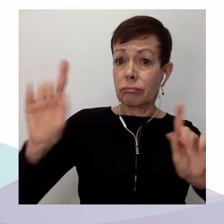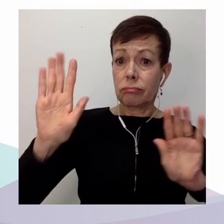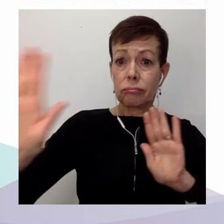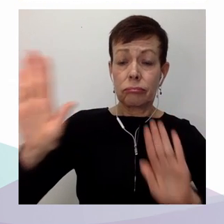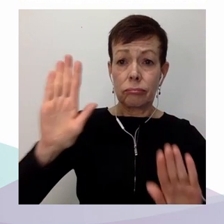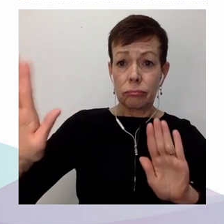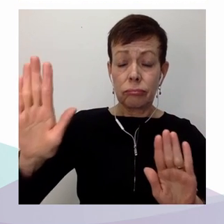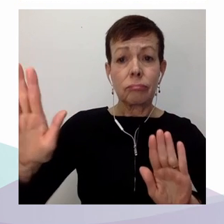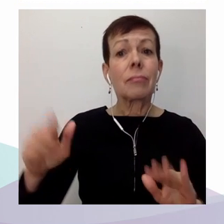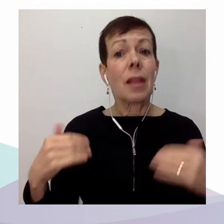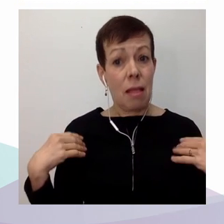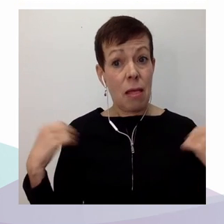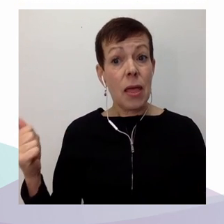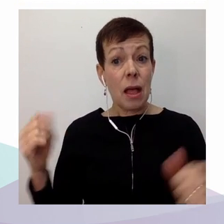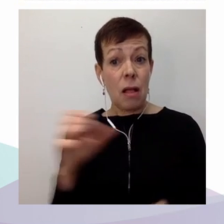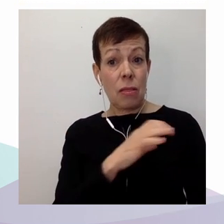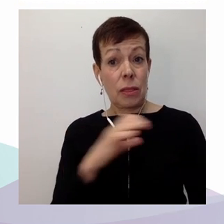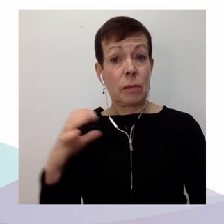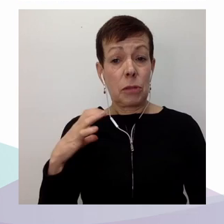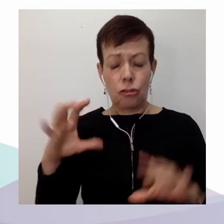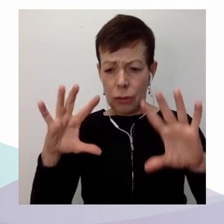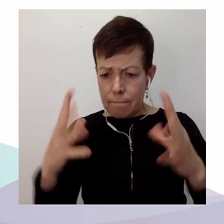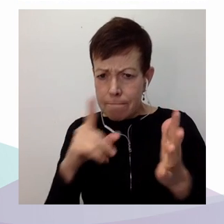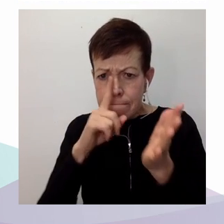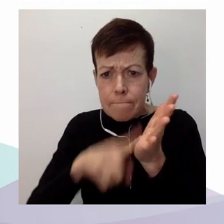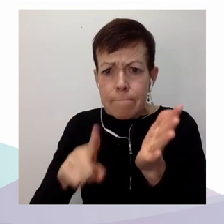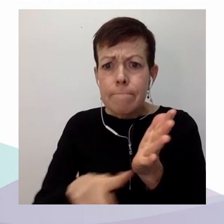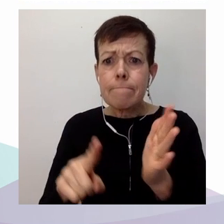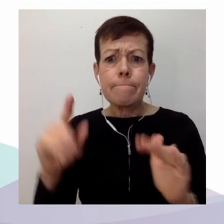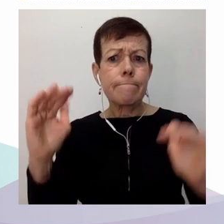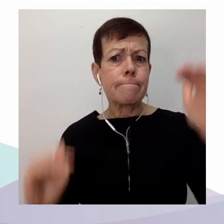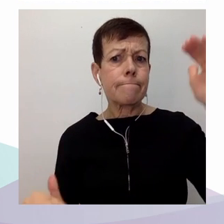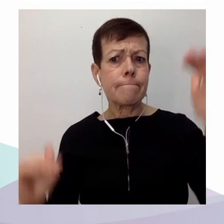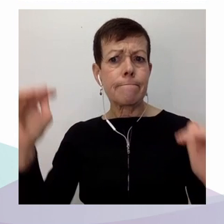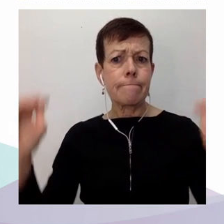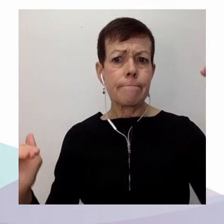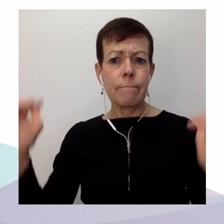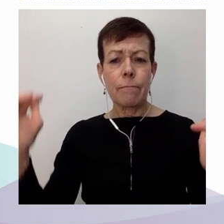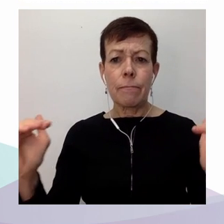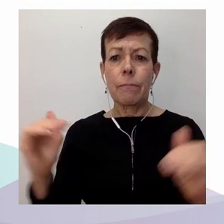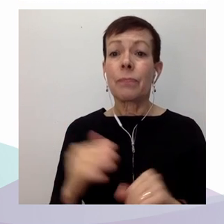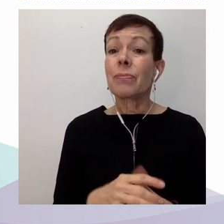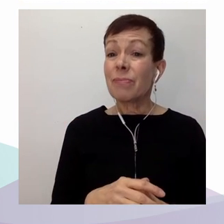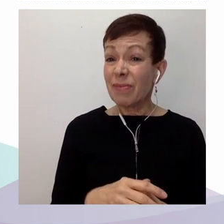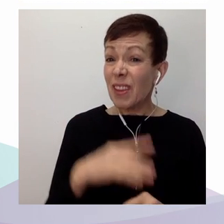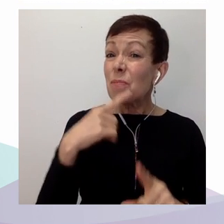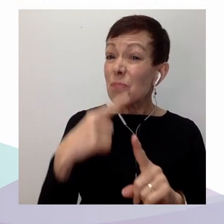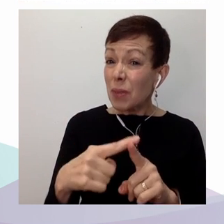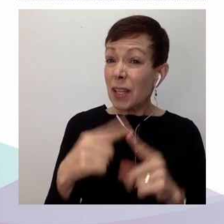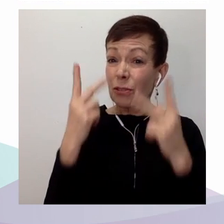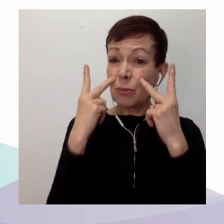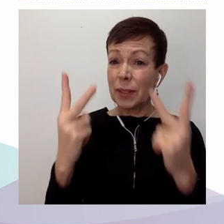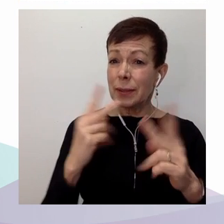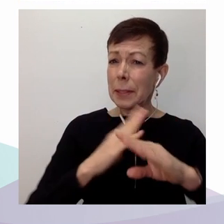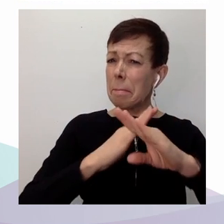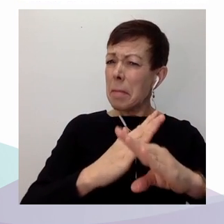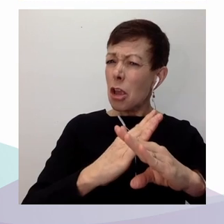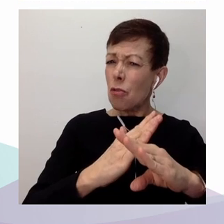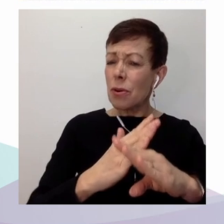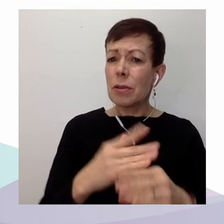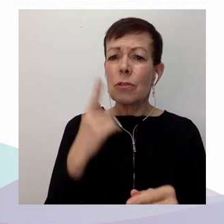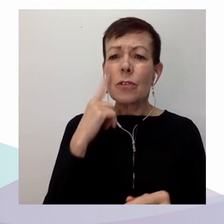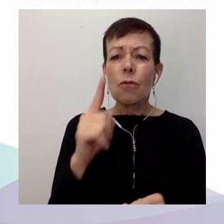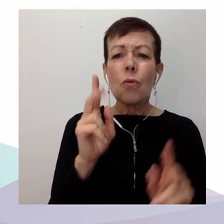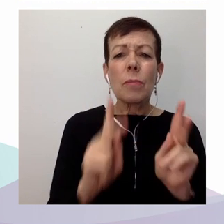Ces réformes ont aussi entraîné des barrières à l'accès pour les personnes en situation de vulnérabilité, ont indûment